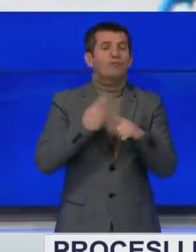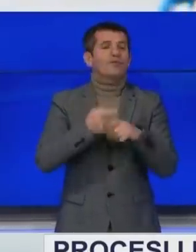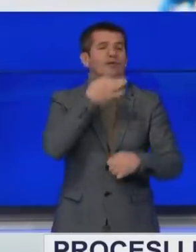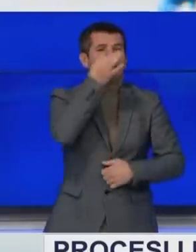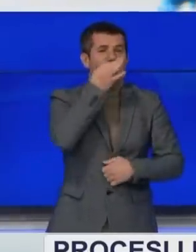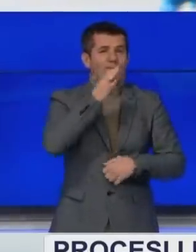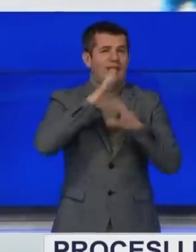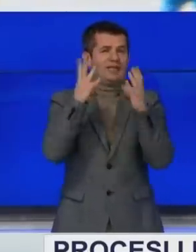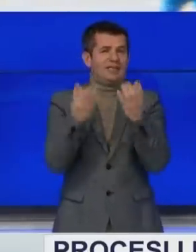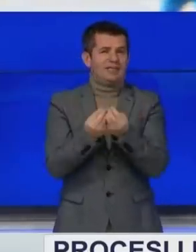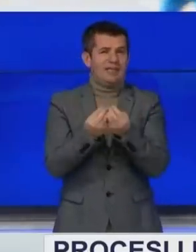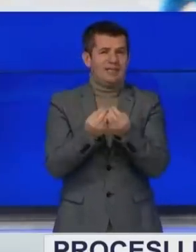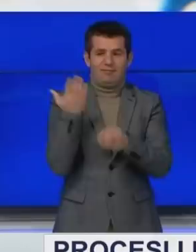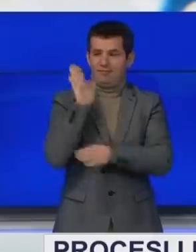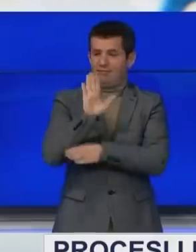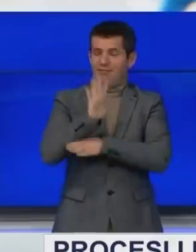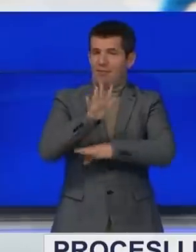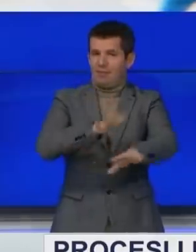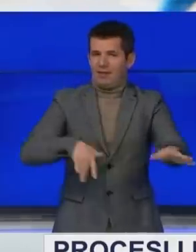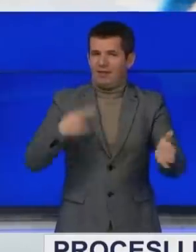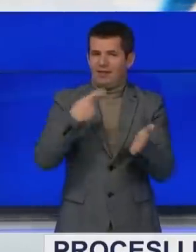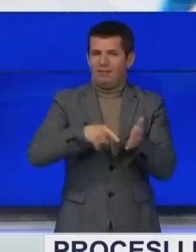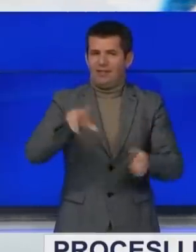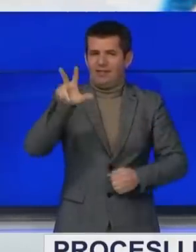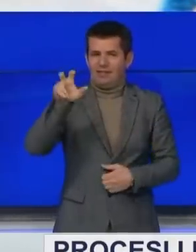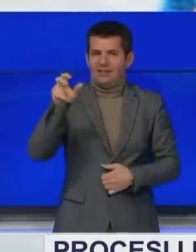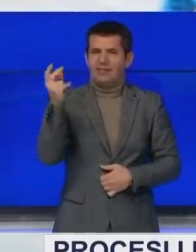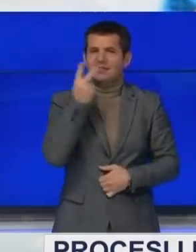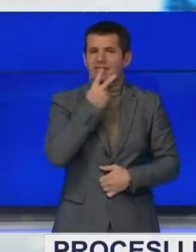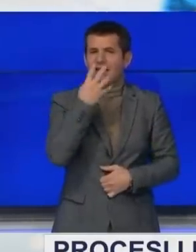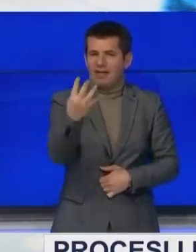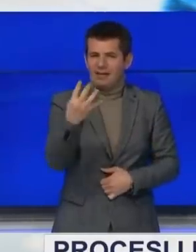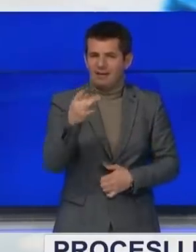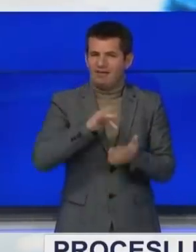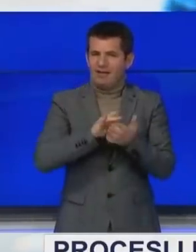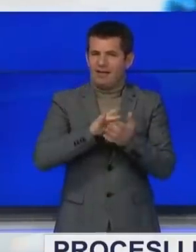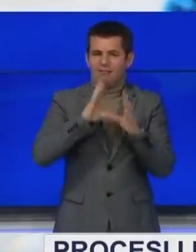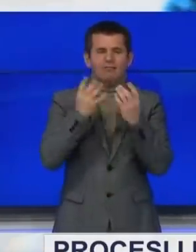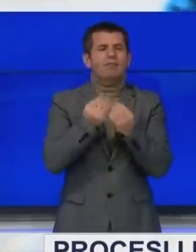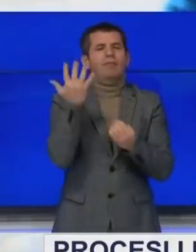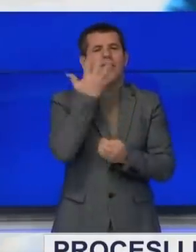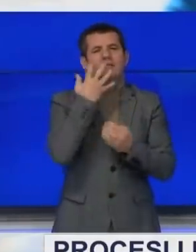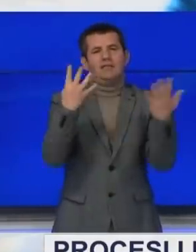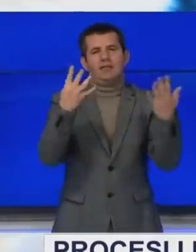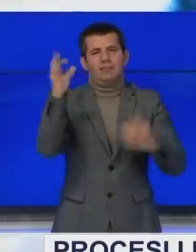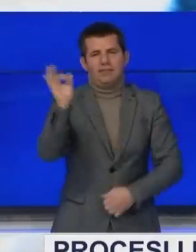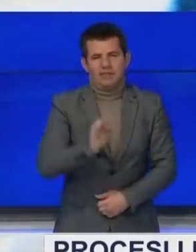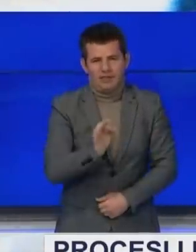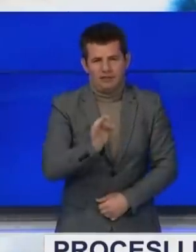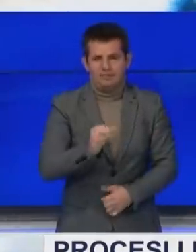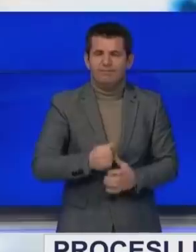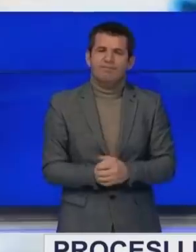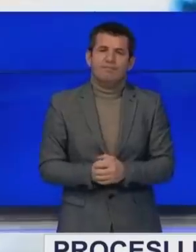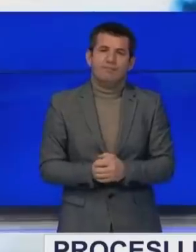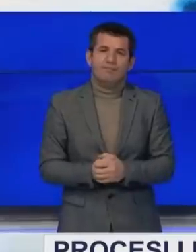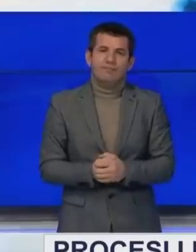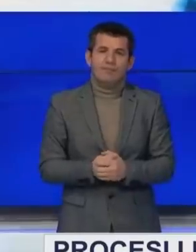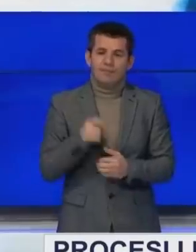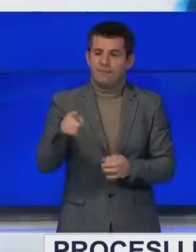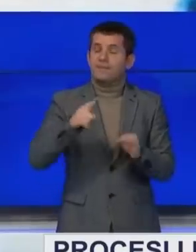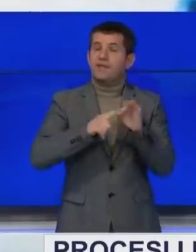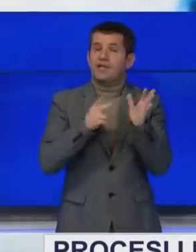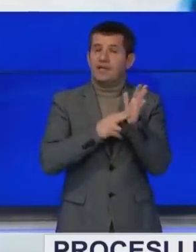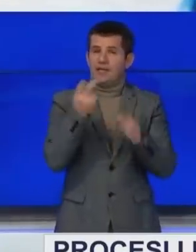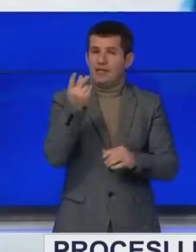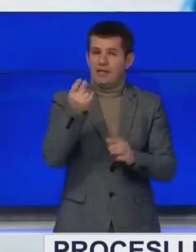nga formularët e kandidatve për 1.324 vendvotime, apo rrëth 59% të tyre. Po ashtu, që në rrëja është